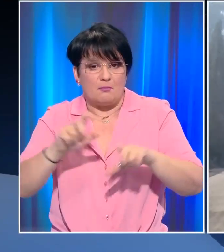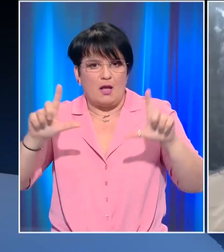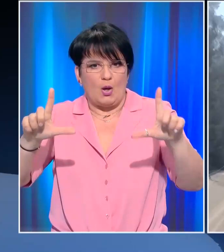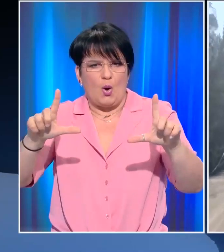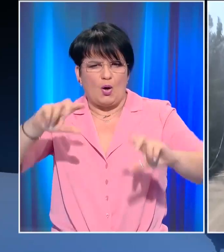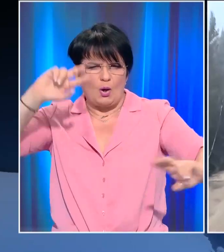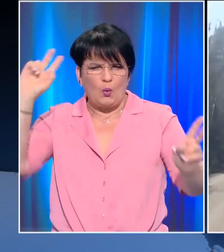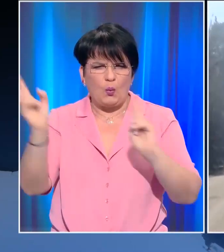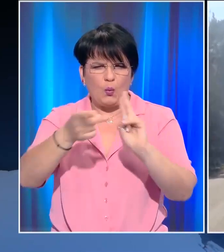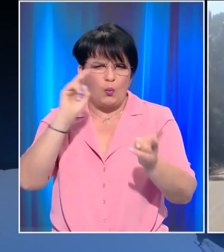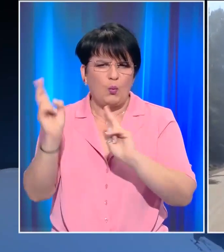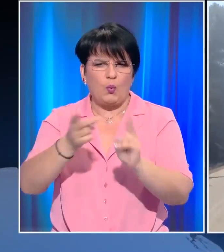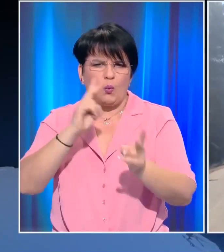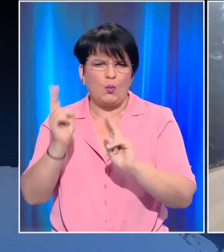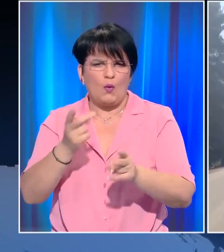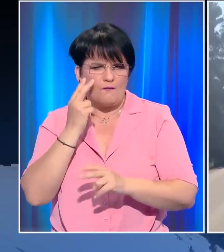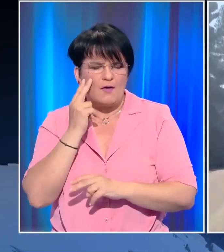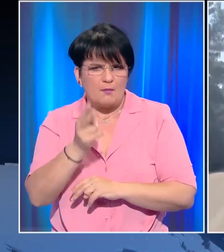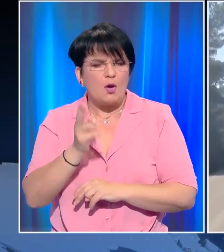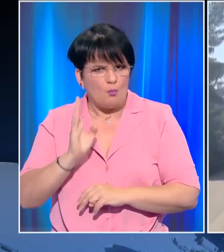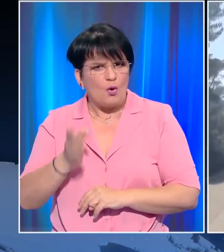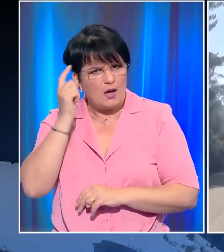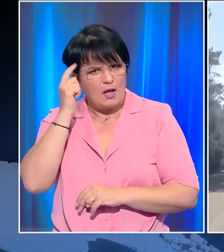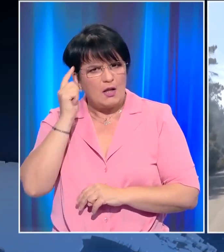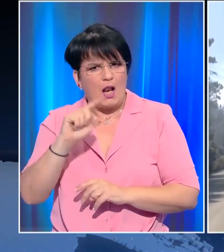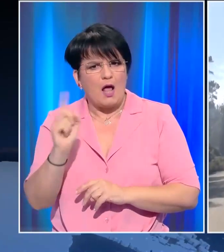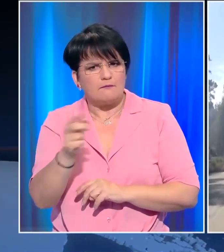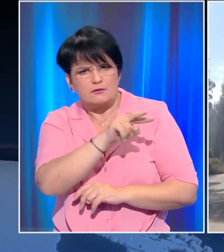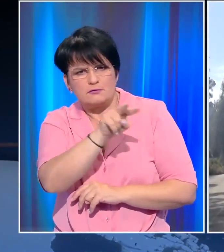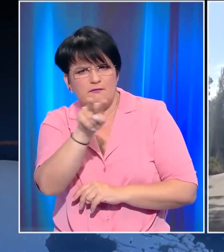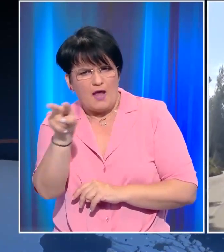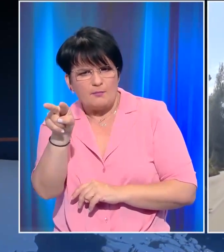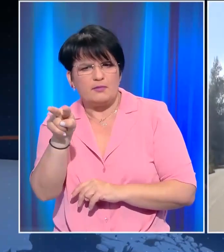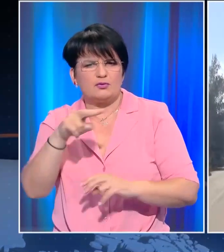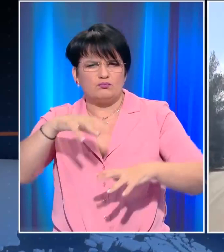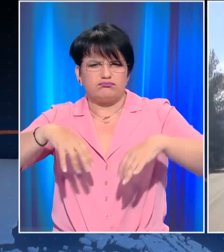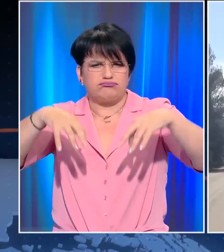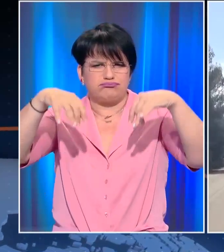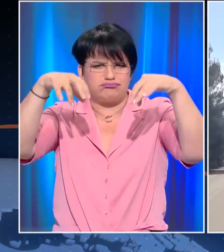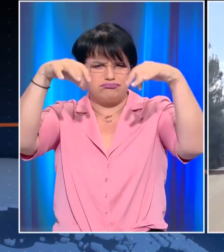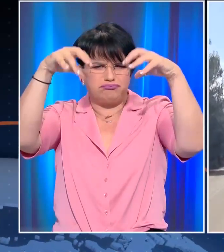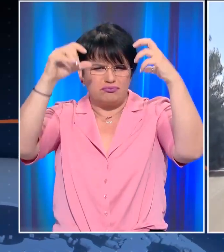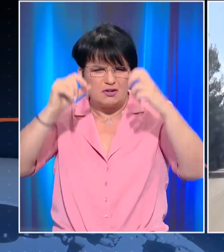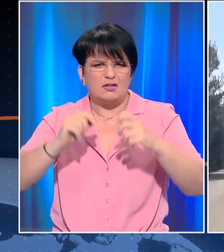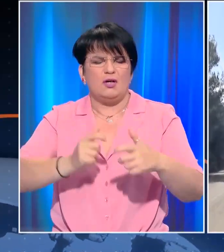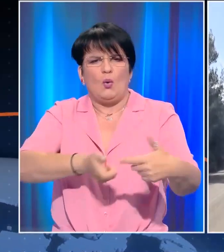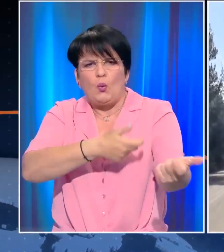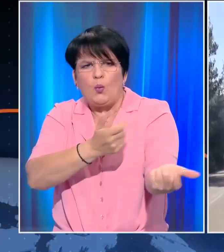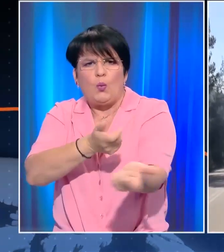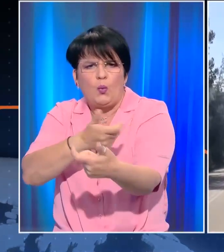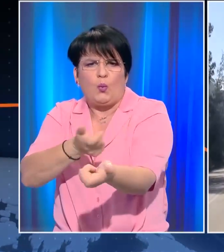πόσο θελώδης είναι άνεμη. Δεν ξέρω αν μπορείτε να διακρίνετε. Οι πυροσβέστες μέσα από τους καπνούς βγαίνουν με τις μάνικες